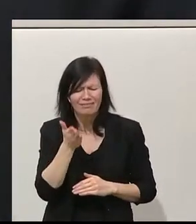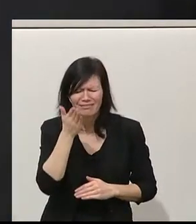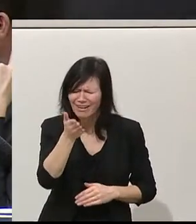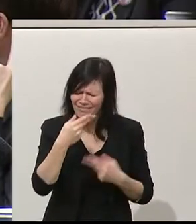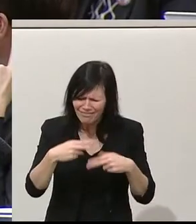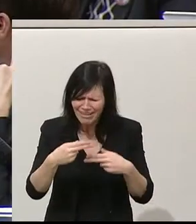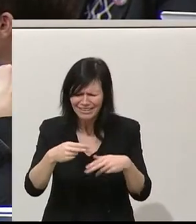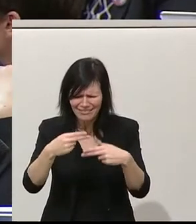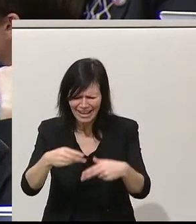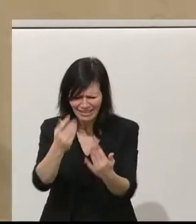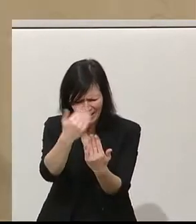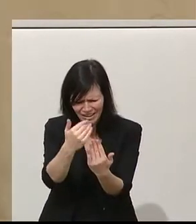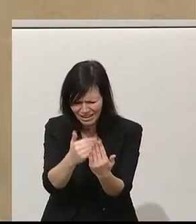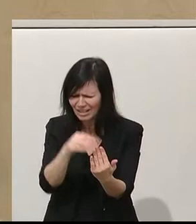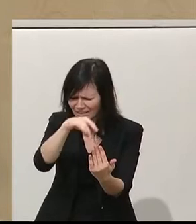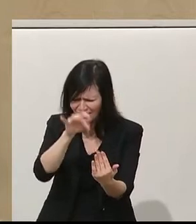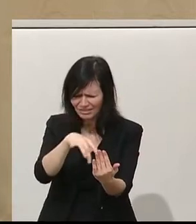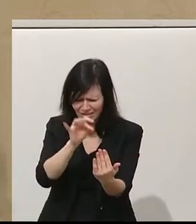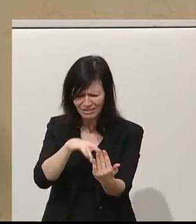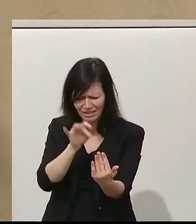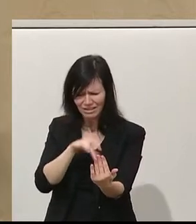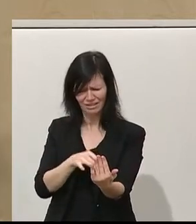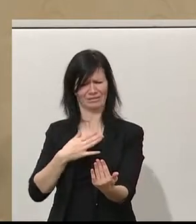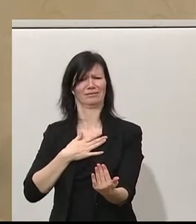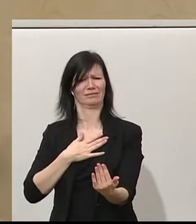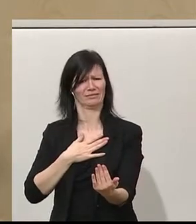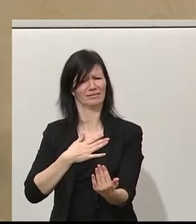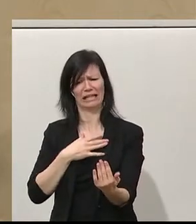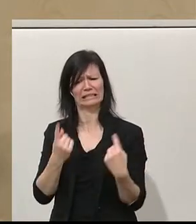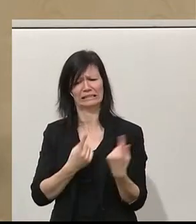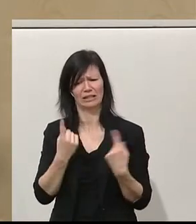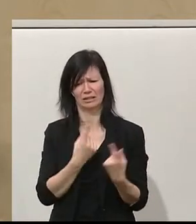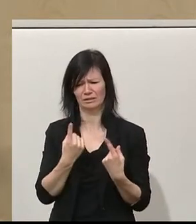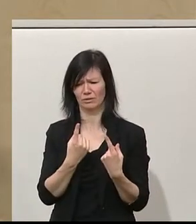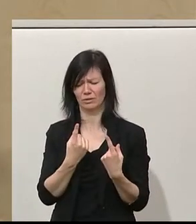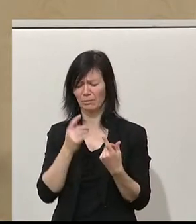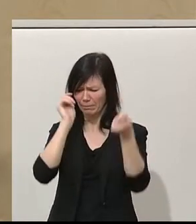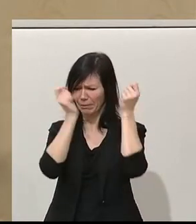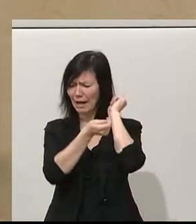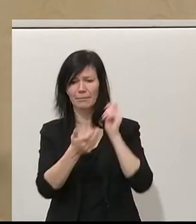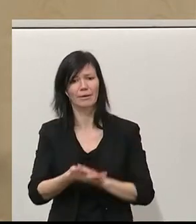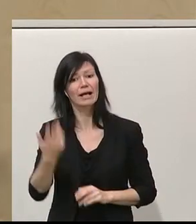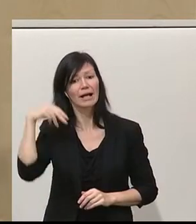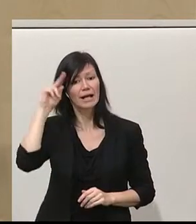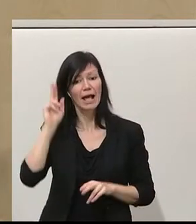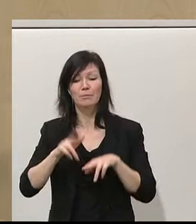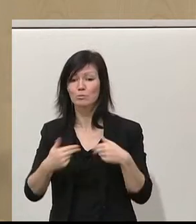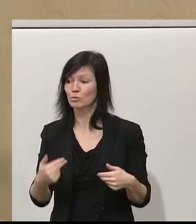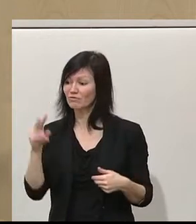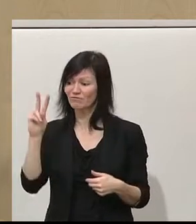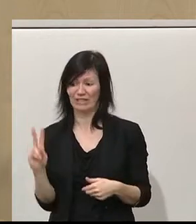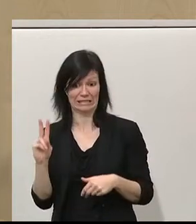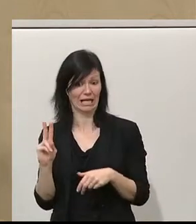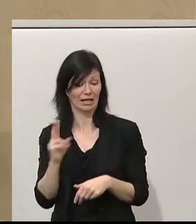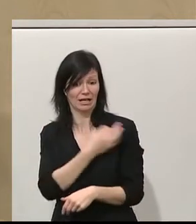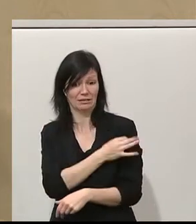situationselastisch. Im EU-Wahlkampf ist der Herr Vizekanzler noch auf mehreren Demonstrationen auch gemeinsam mit mir gewesen gegen den Artikel 13, gegen